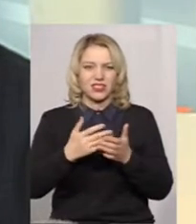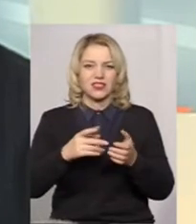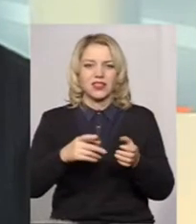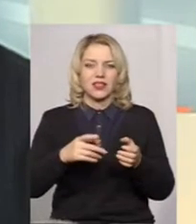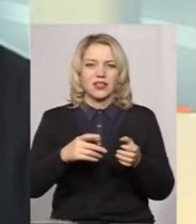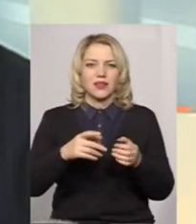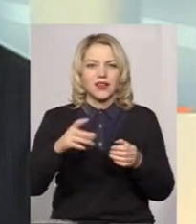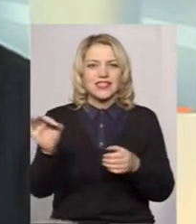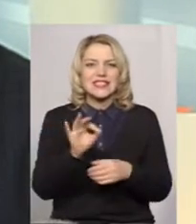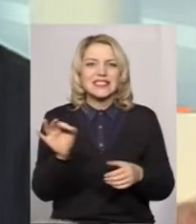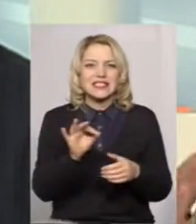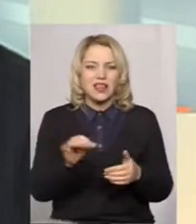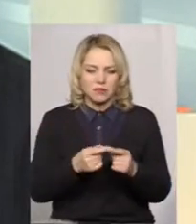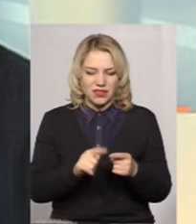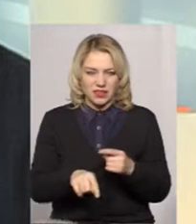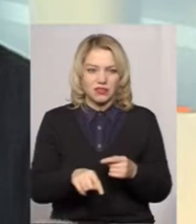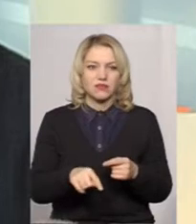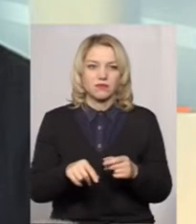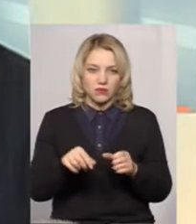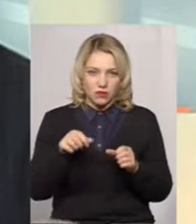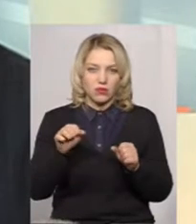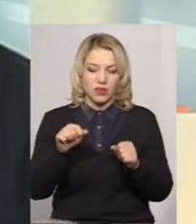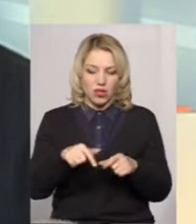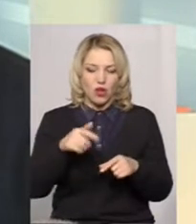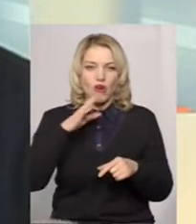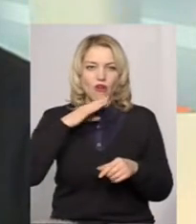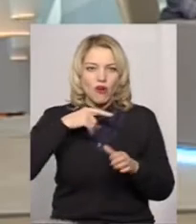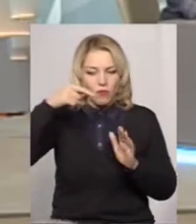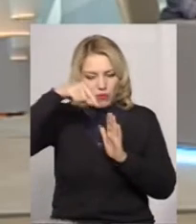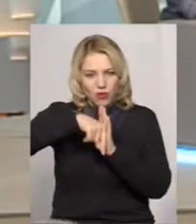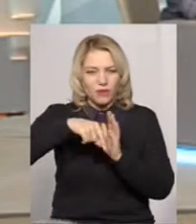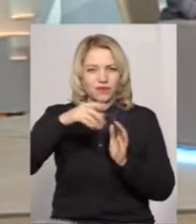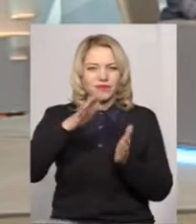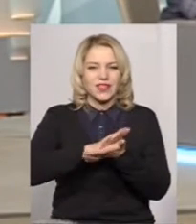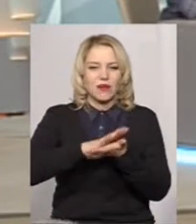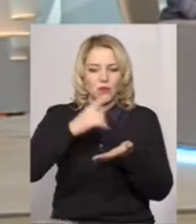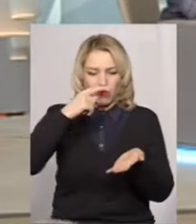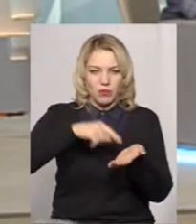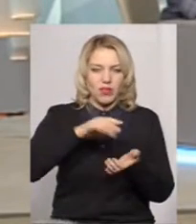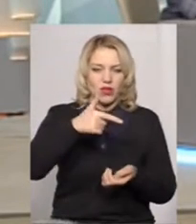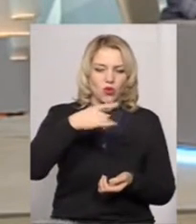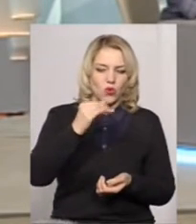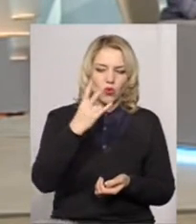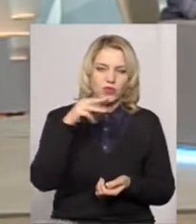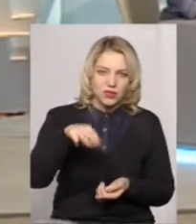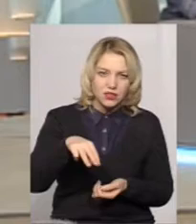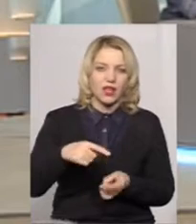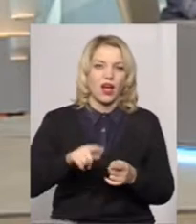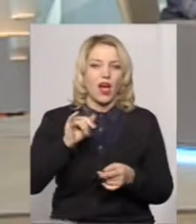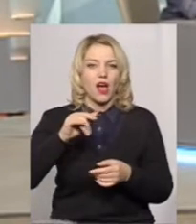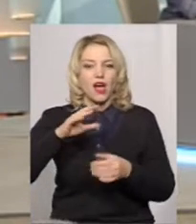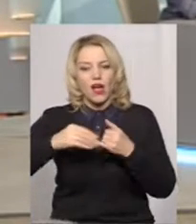щось інше. І ось ті ґрунтові води, тому то така і вода. А оці вміст нітратів, чим вони